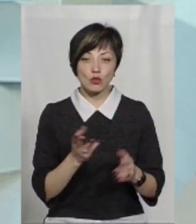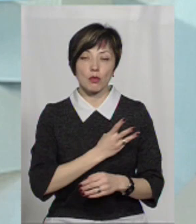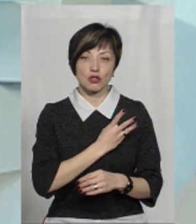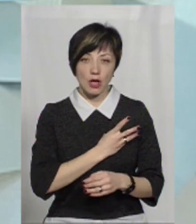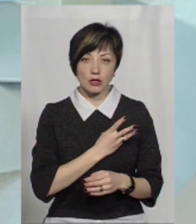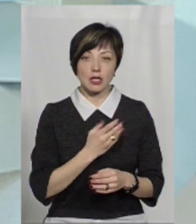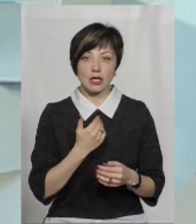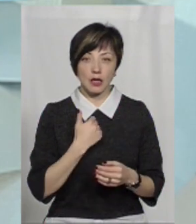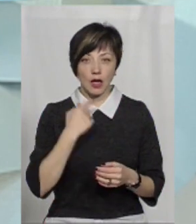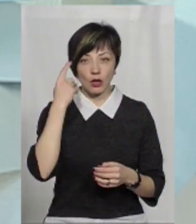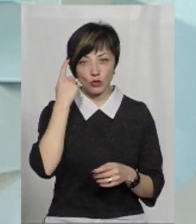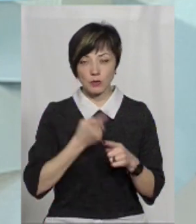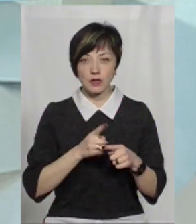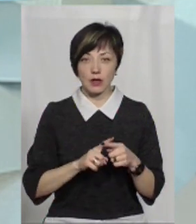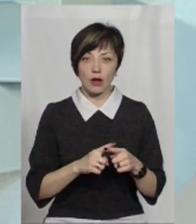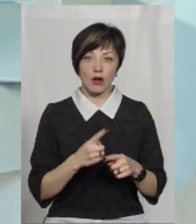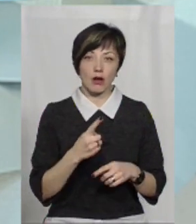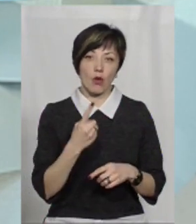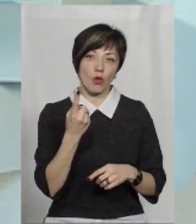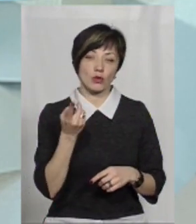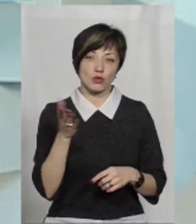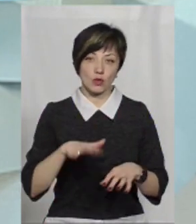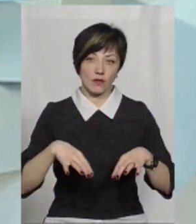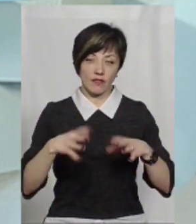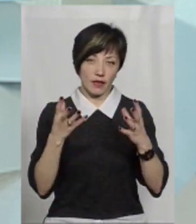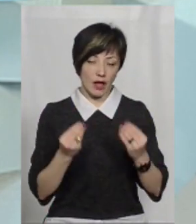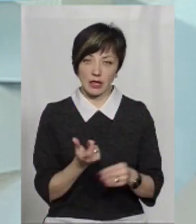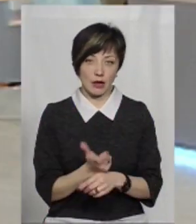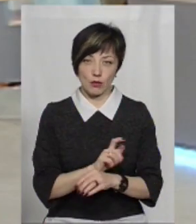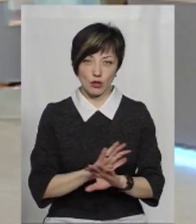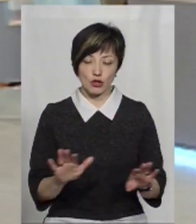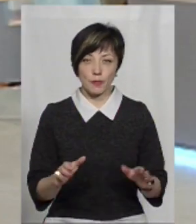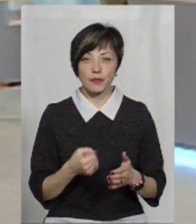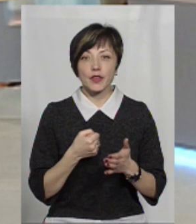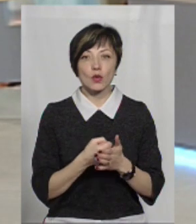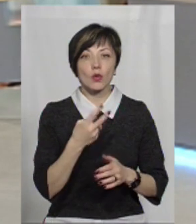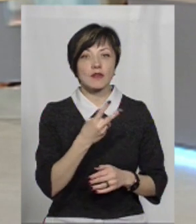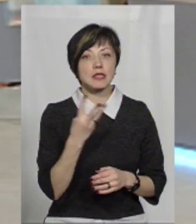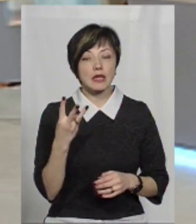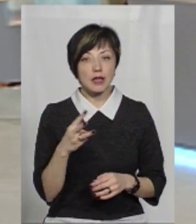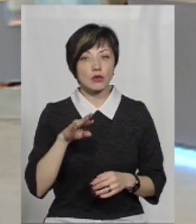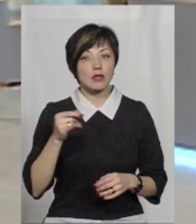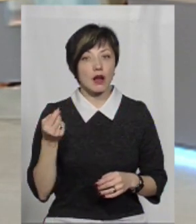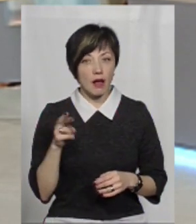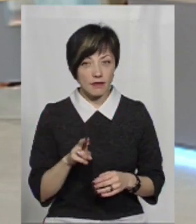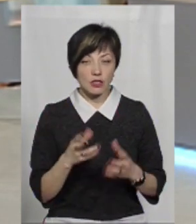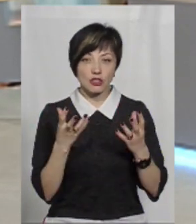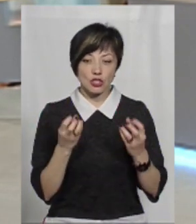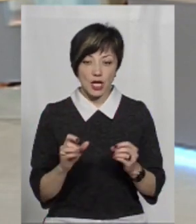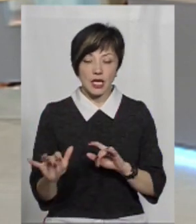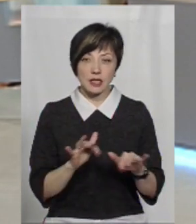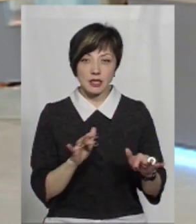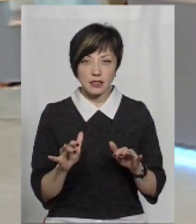бажаючі, то, я думаю, то буквально одиницю в день не більше. До 23 травня ще